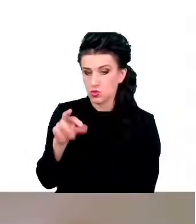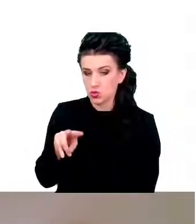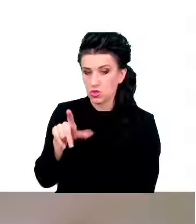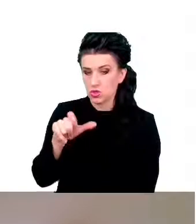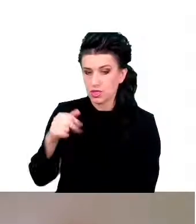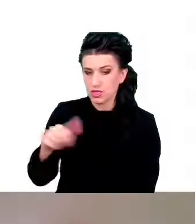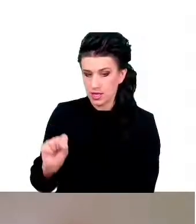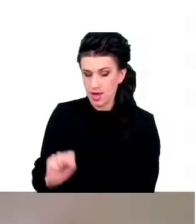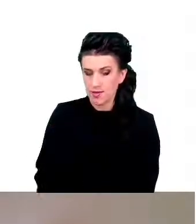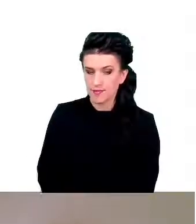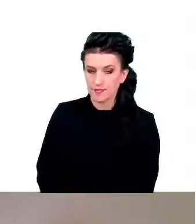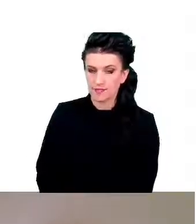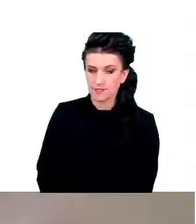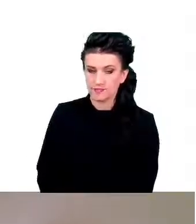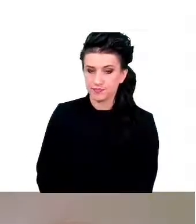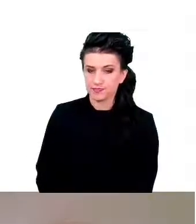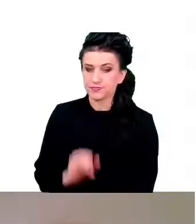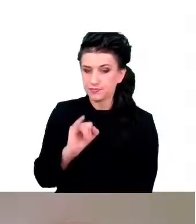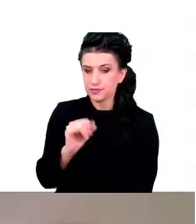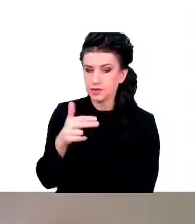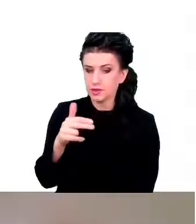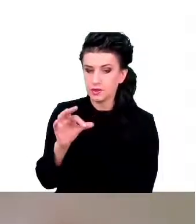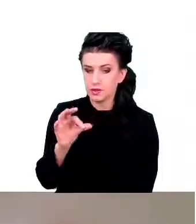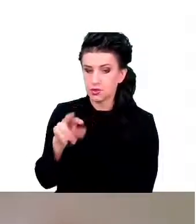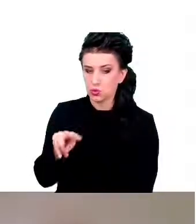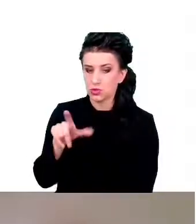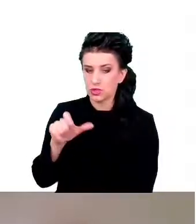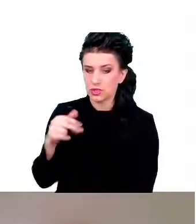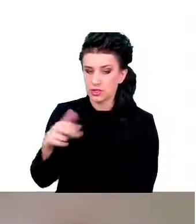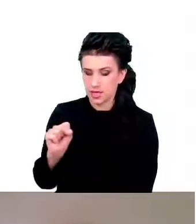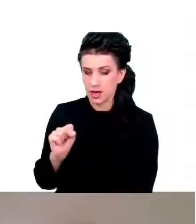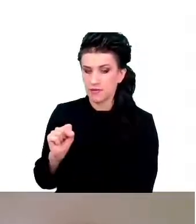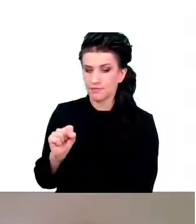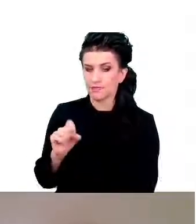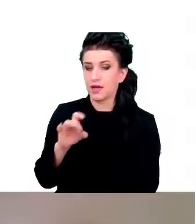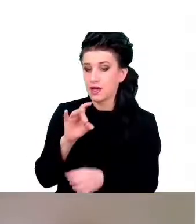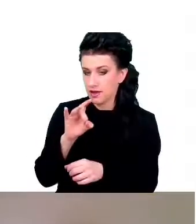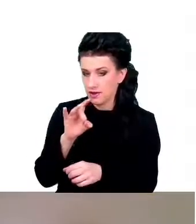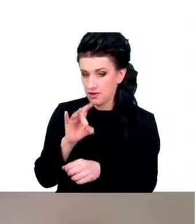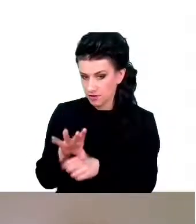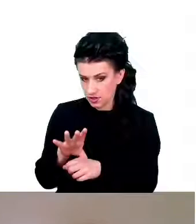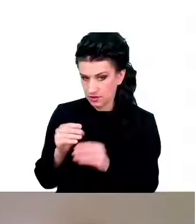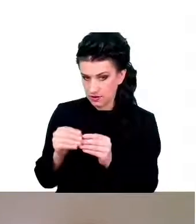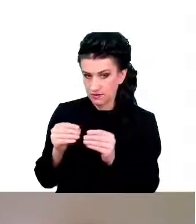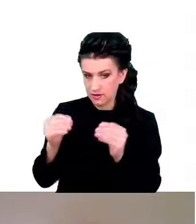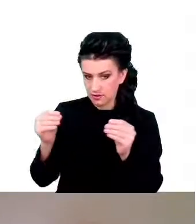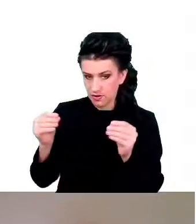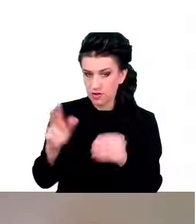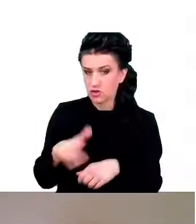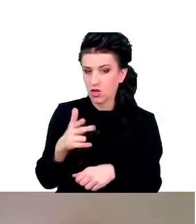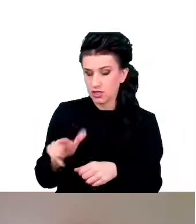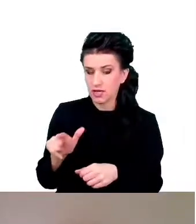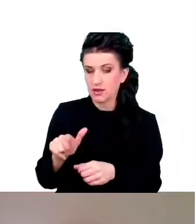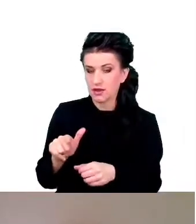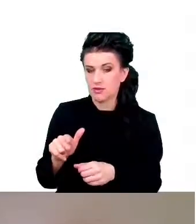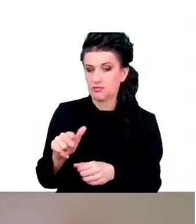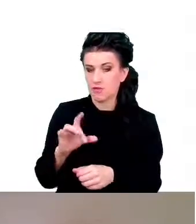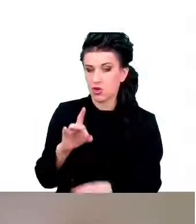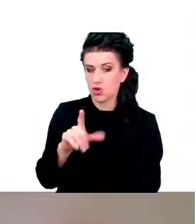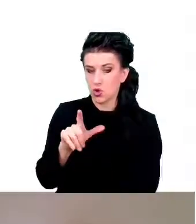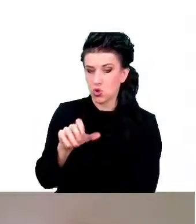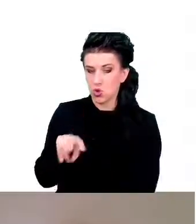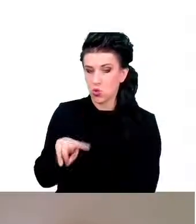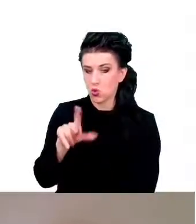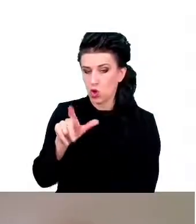wydziela się w momencie, w którym w naszej krwi pojawia się glukoza. I im jest jej mniej, tym jest mniej